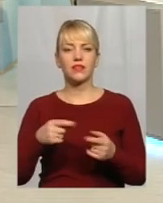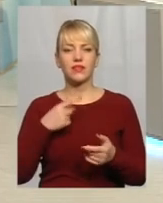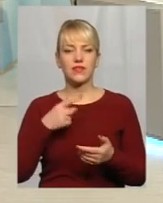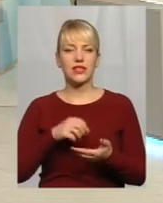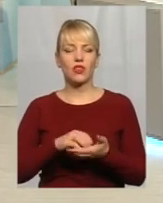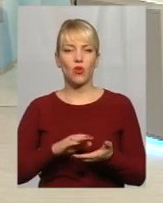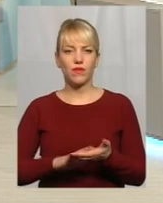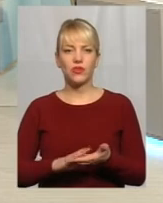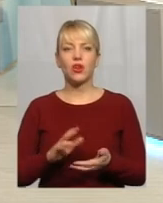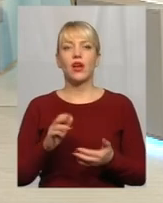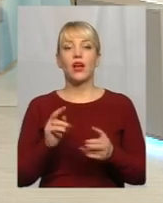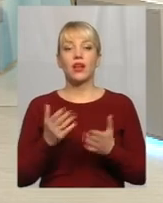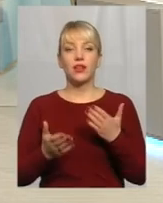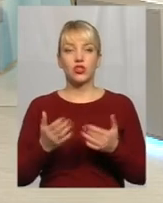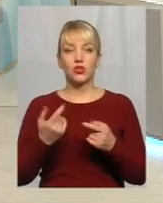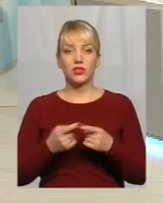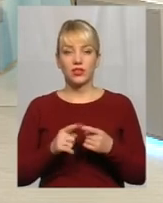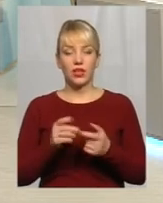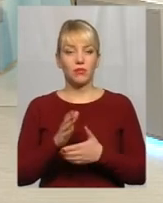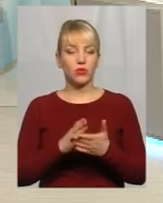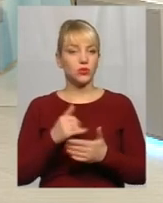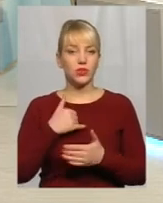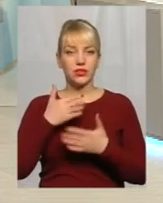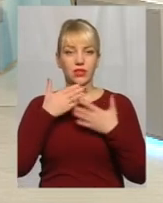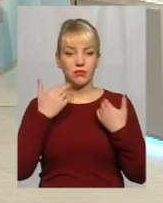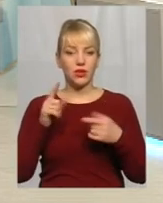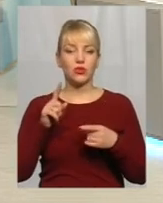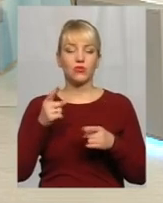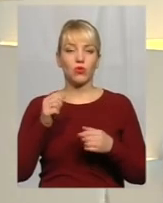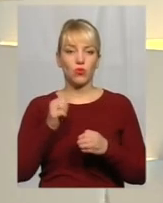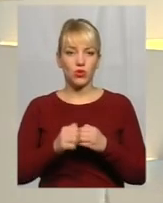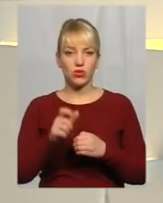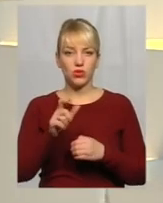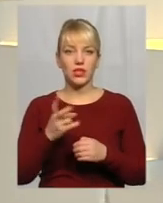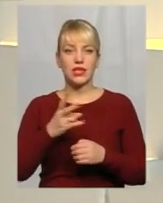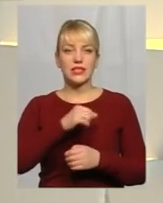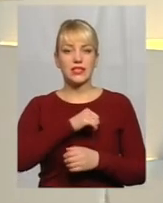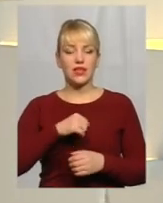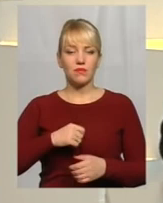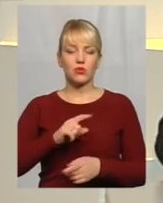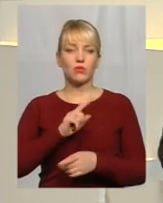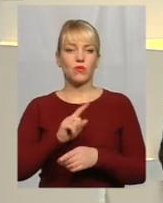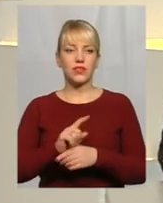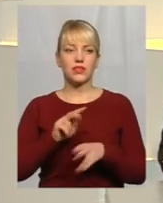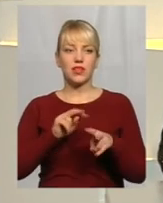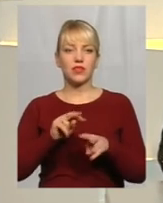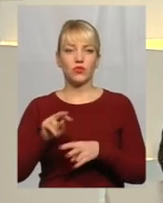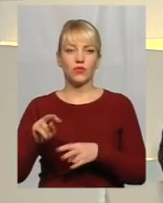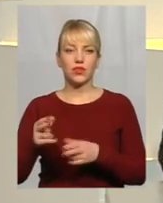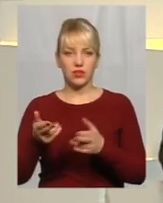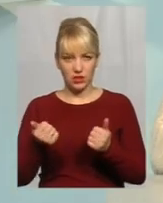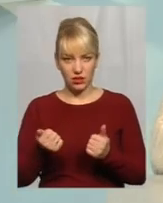Якщо зараз цієї послуги ми не маємо Тобто кожен містянин зобов'язаний сам за цим слідкувати, так?